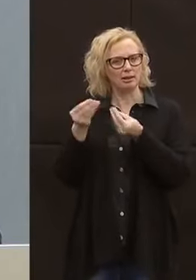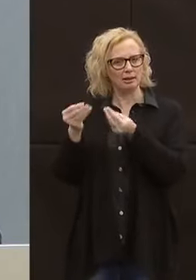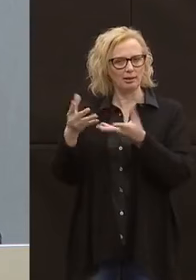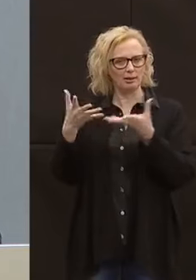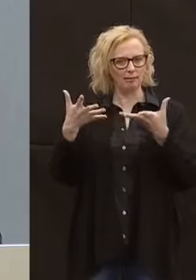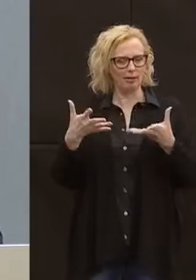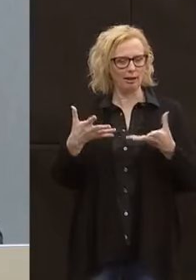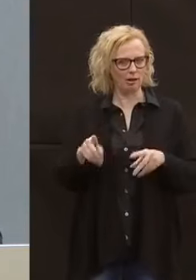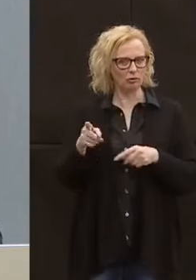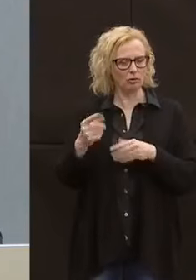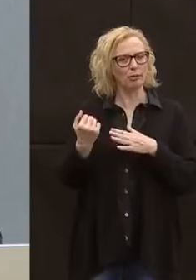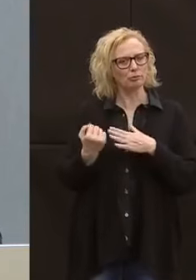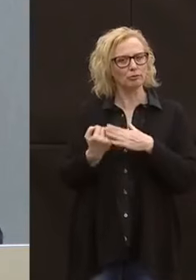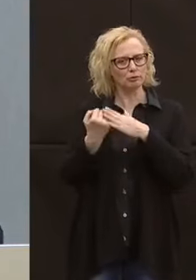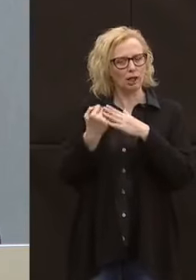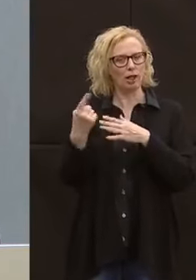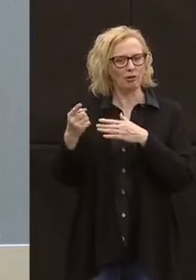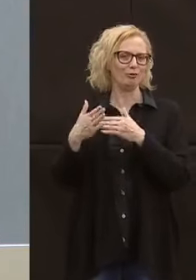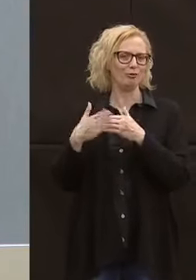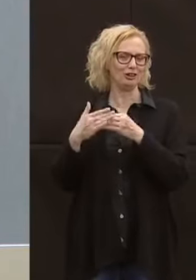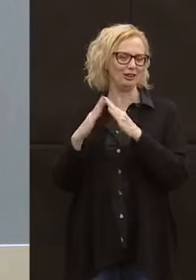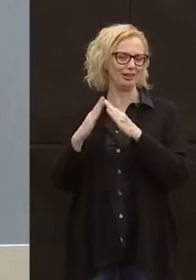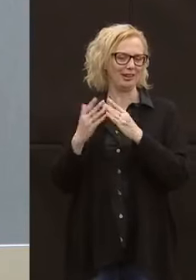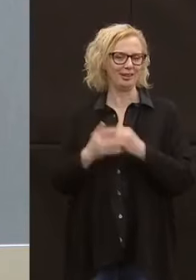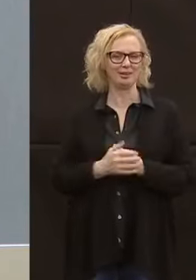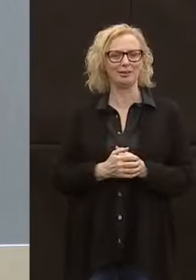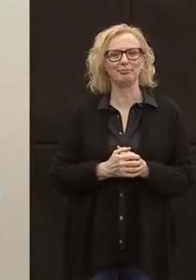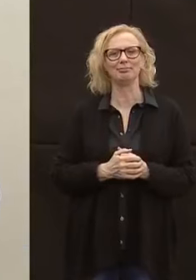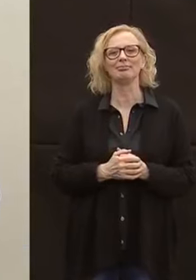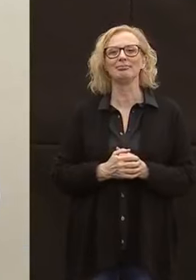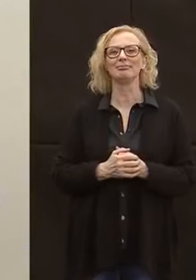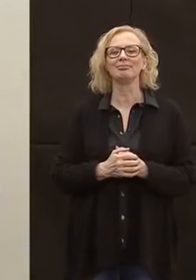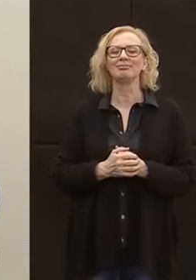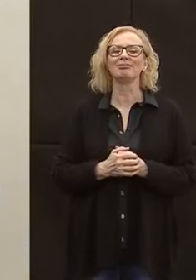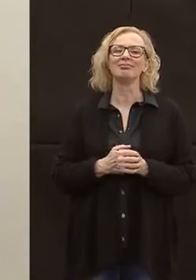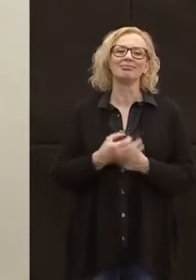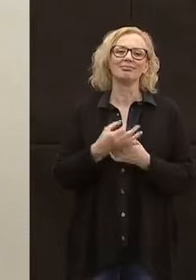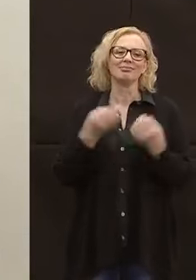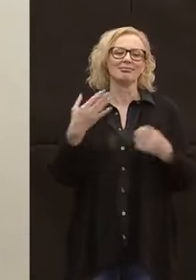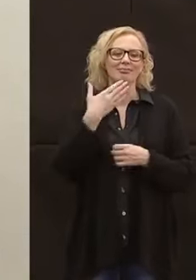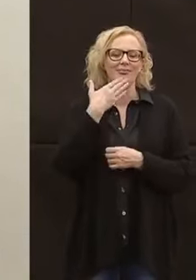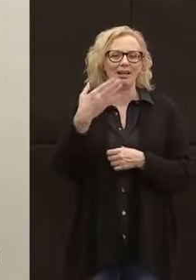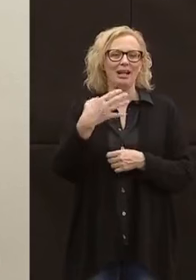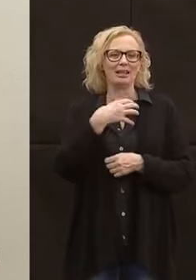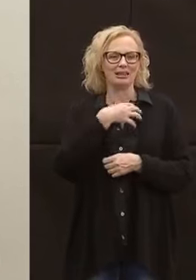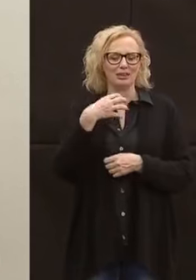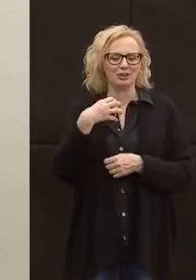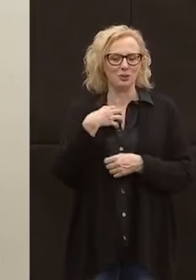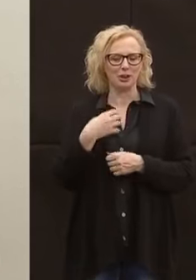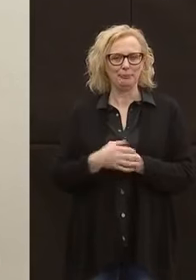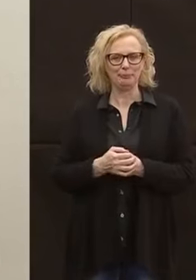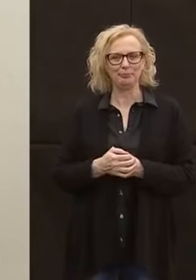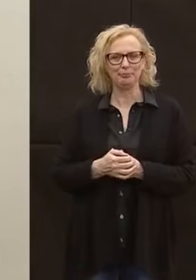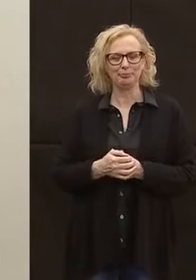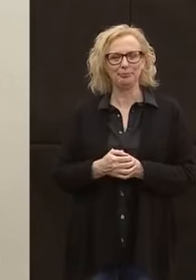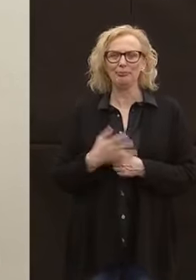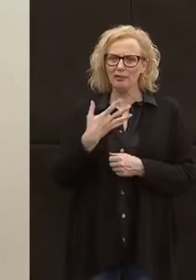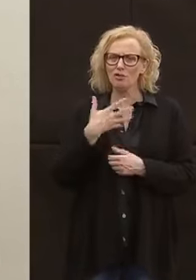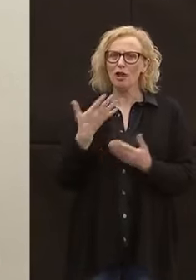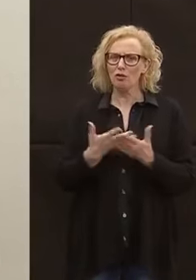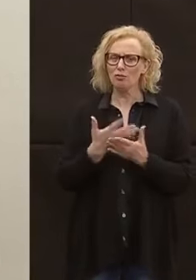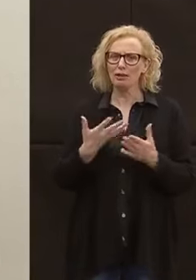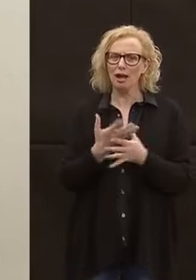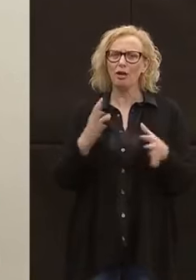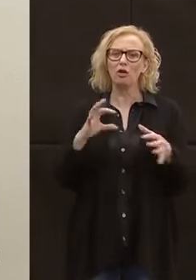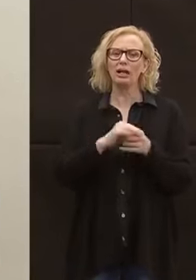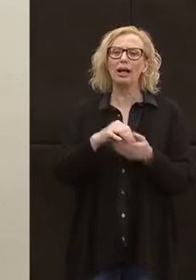aiuto dei nostri vicini di casa. Bene, grazie Assessore. Abbiamo delle novità anche per quanto riguarda i